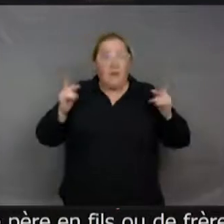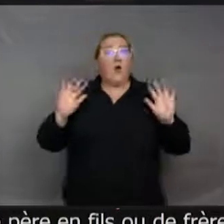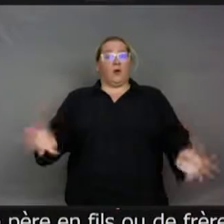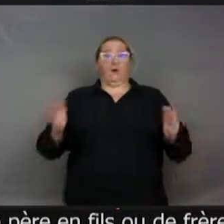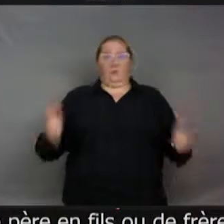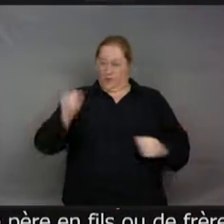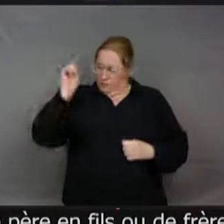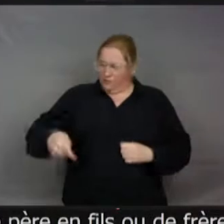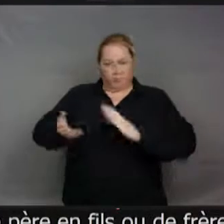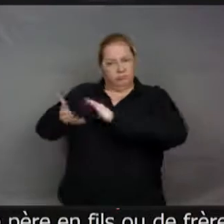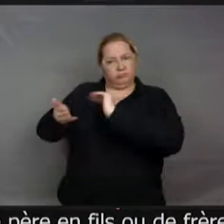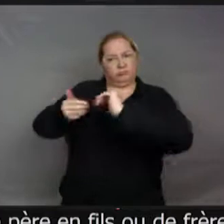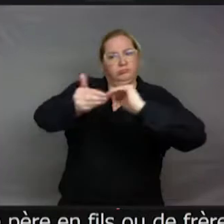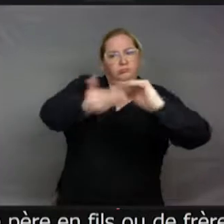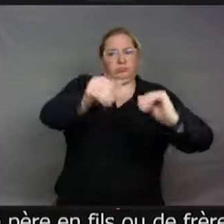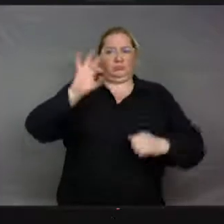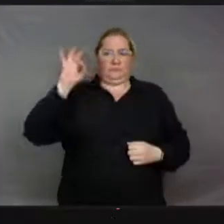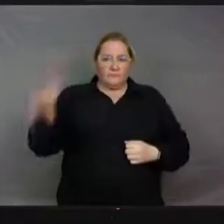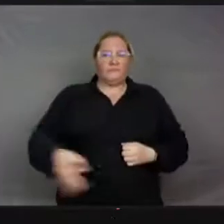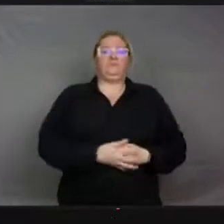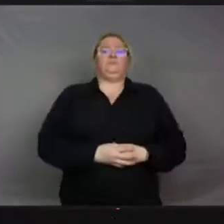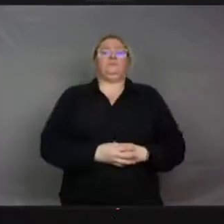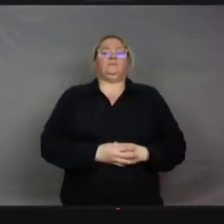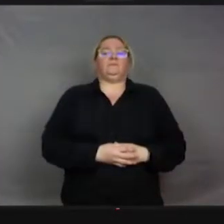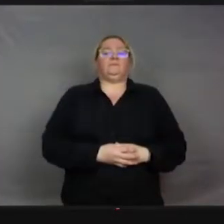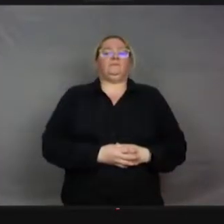Parfois, faut des expériences scientifiques pour dire, ben, vous voyez...